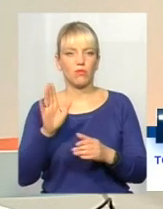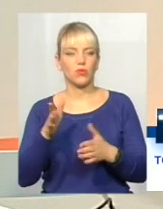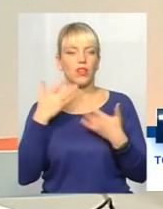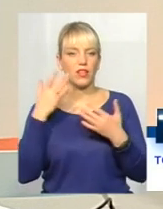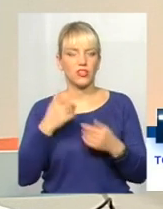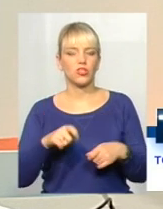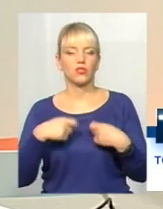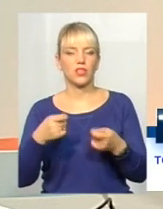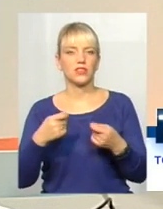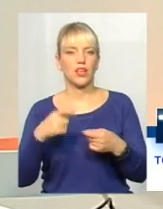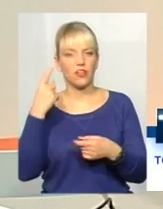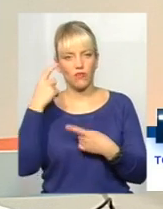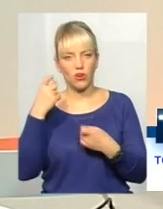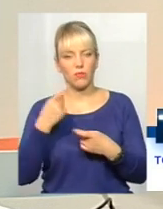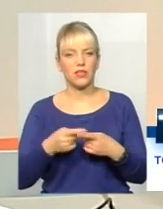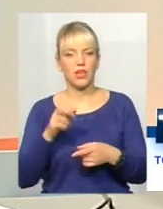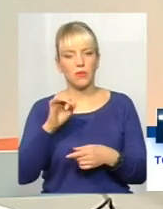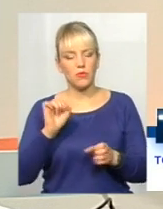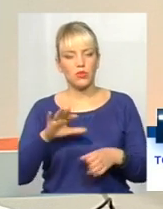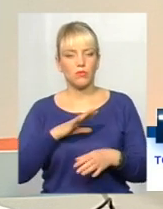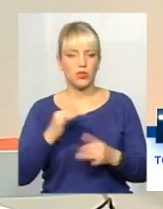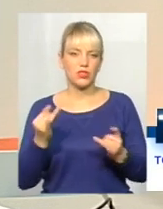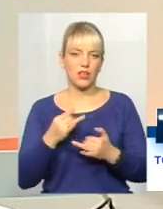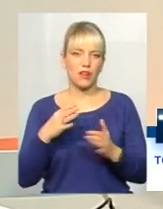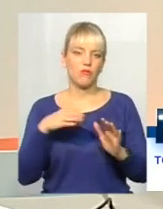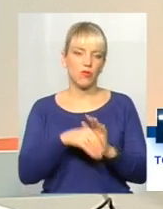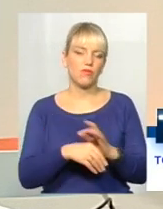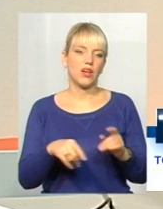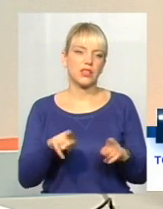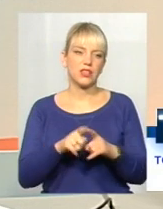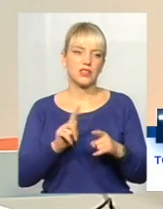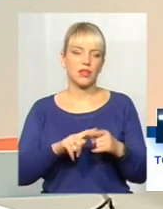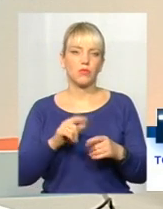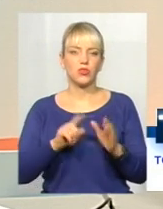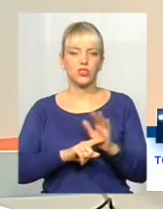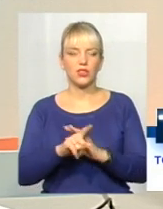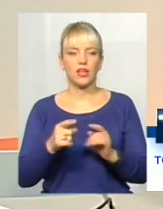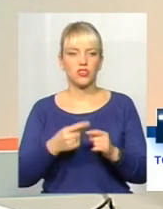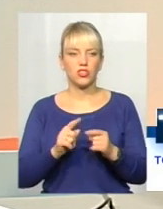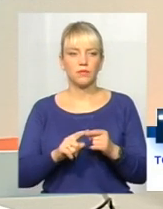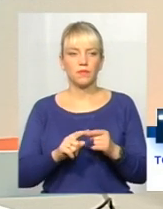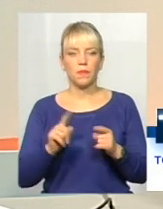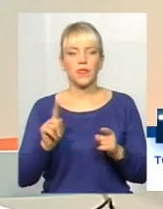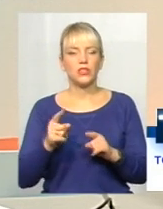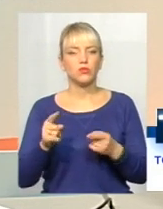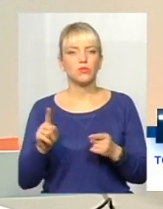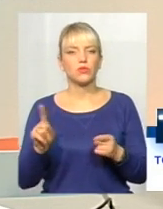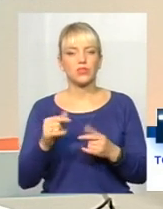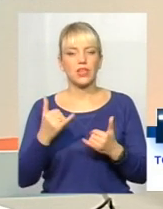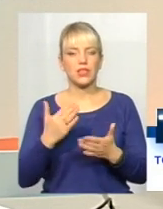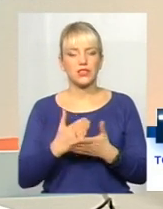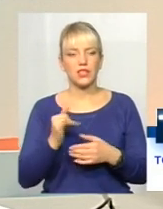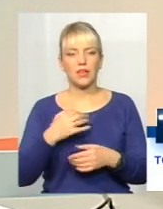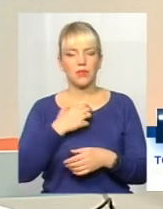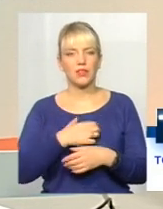інформацію. Можливо, в міській раді було б цікаво впроваджувати це саме починаючи з ОСББ, тому що зараз це є і